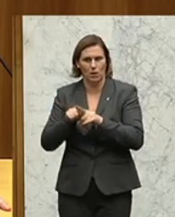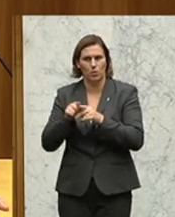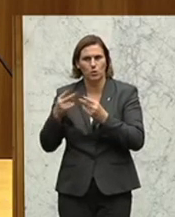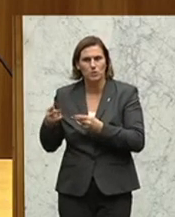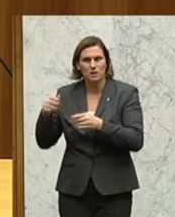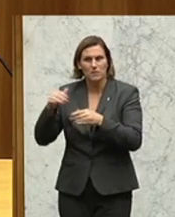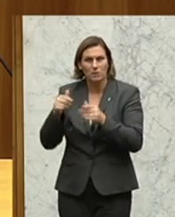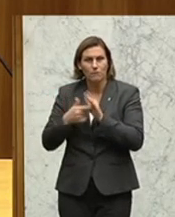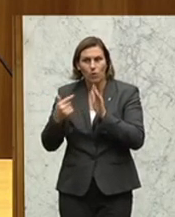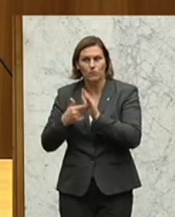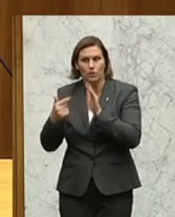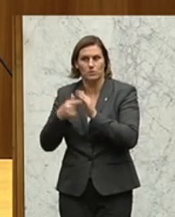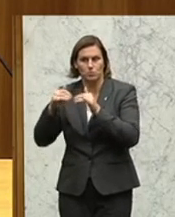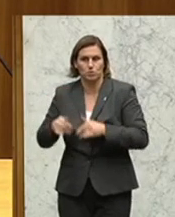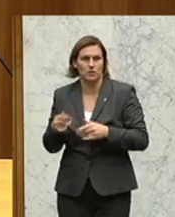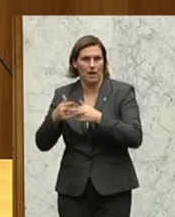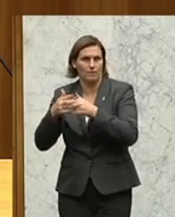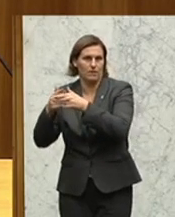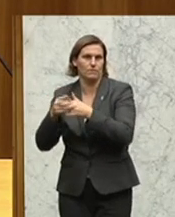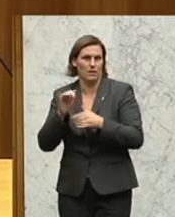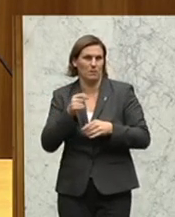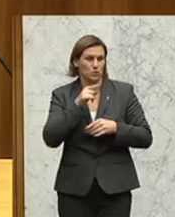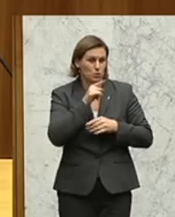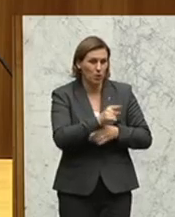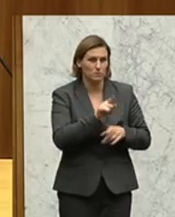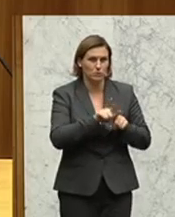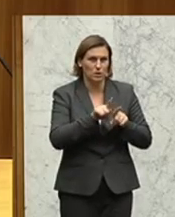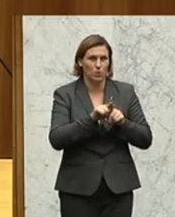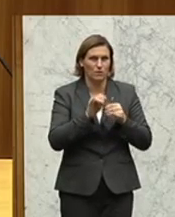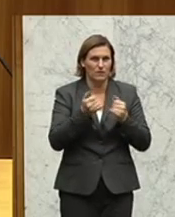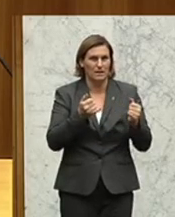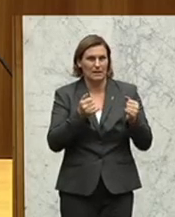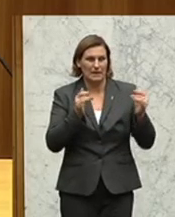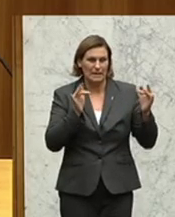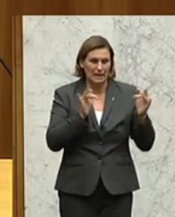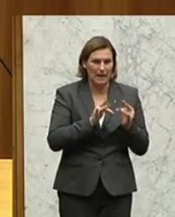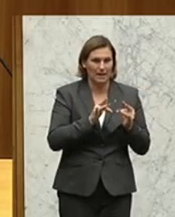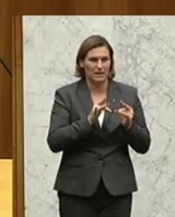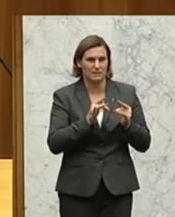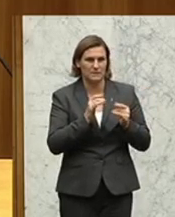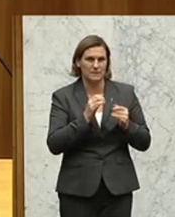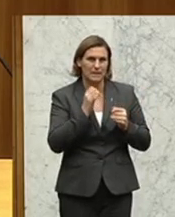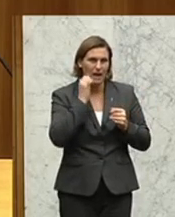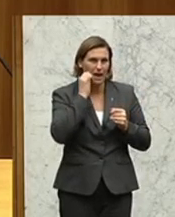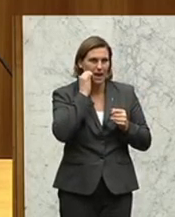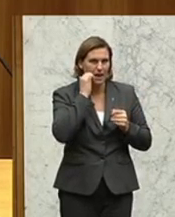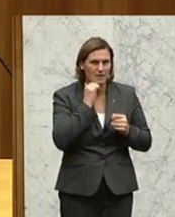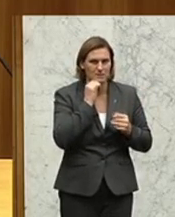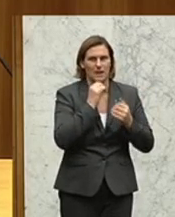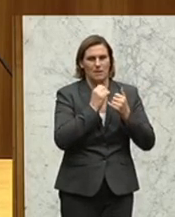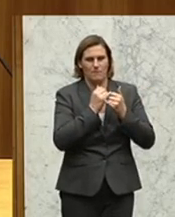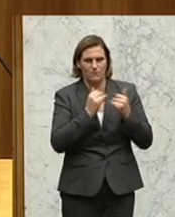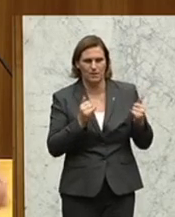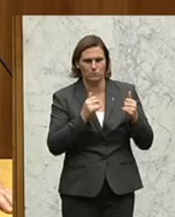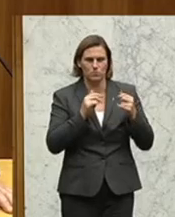Forderungen. Dort, wo man dringend was tun müsste, wo man sagen muss, wo man in die Deradikalisierung einsteigen müsste, in die Präventionsmaßnahmen, dort gibt es